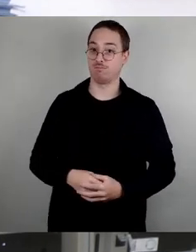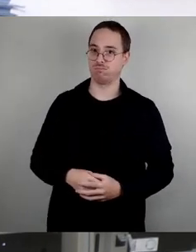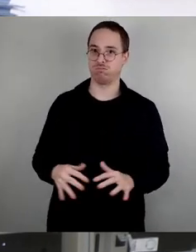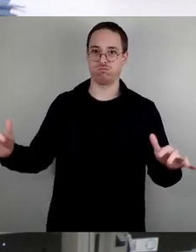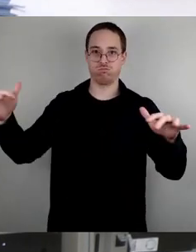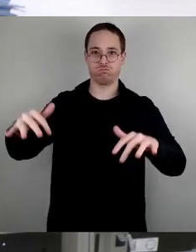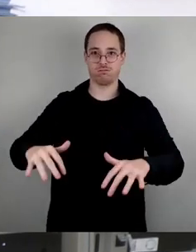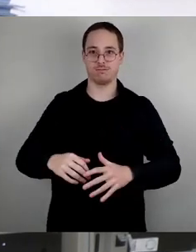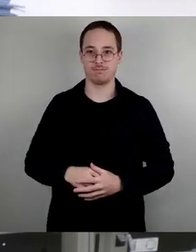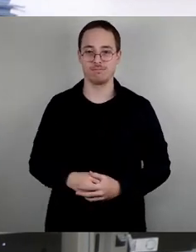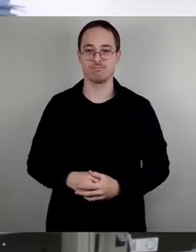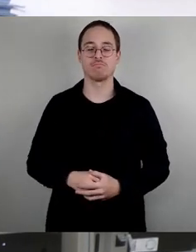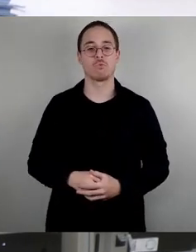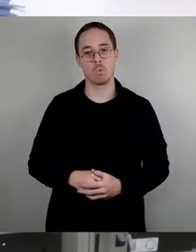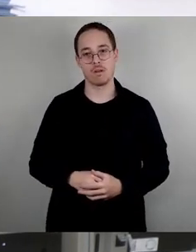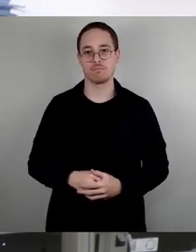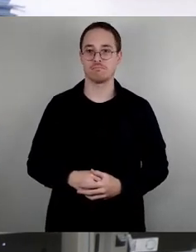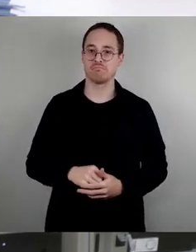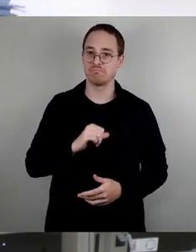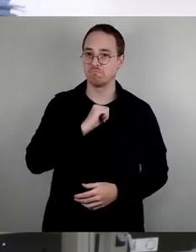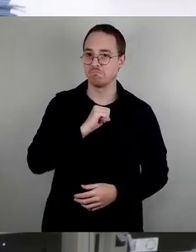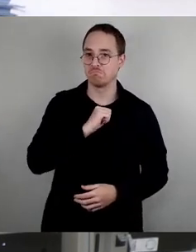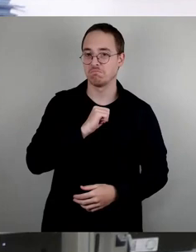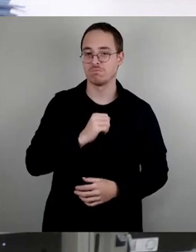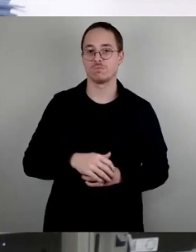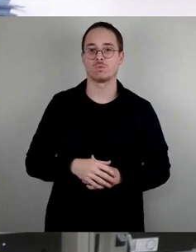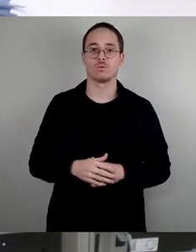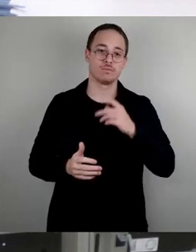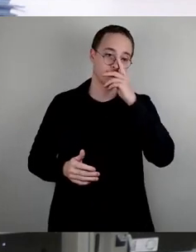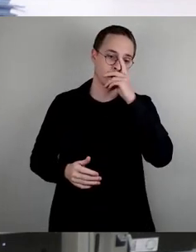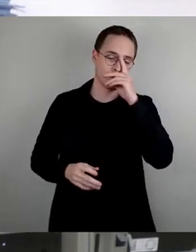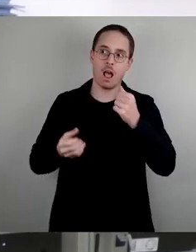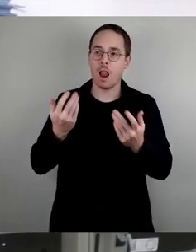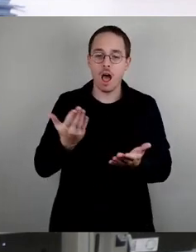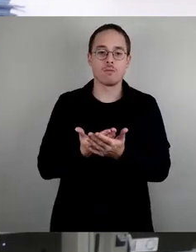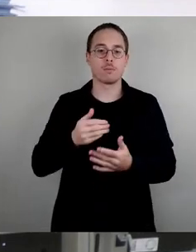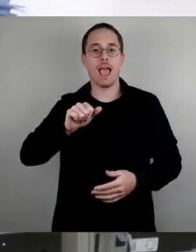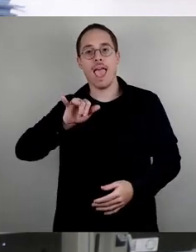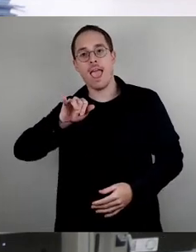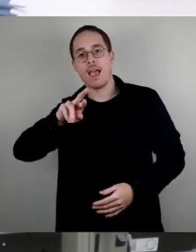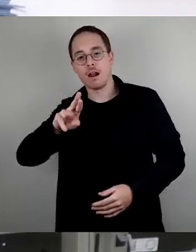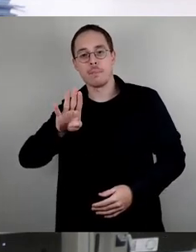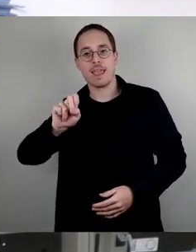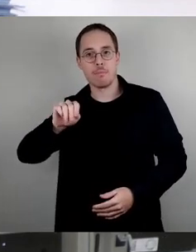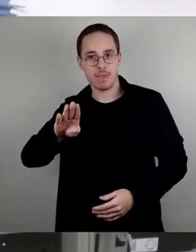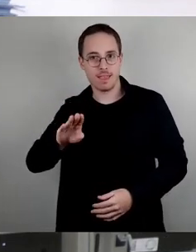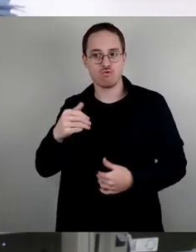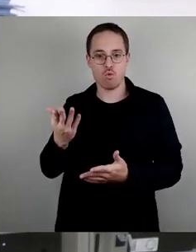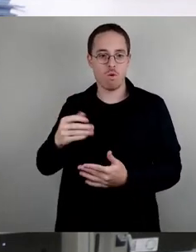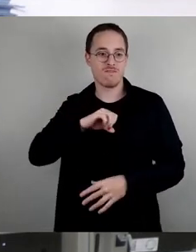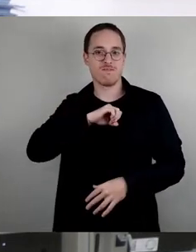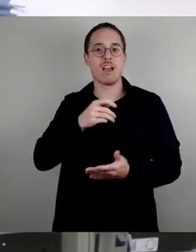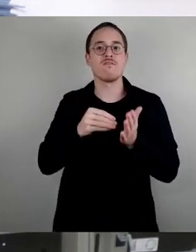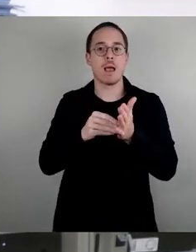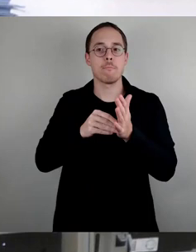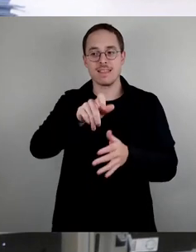-Vermieter automatisch ein Spekulant mit exorbitanten Gewinnen ist. Da gibt es nicht wenige, welche ihren eigenen Wohnraum zeitweise an Dresden-Besucher